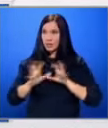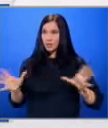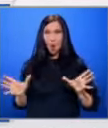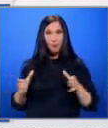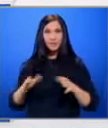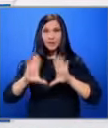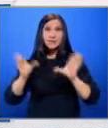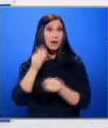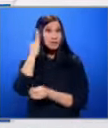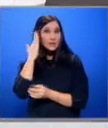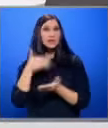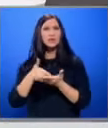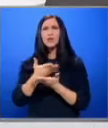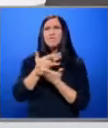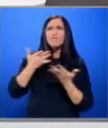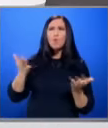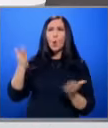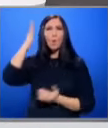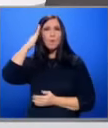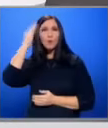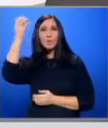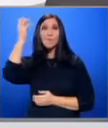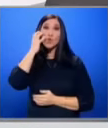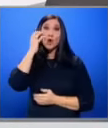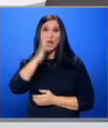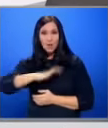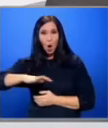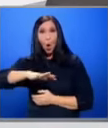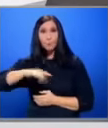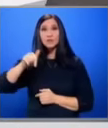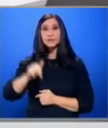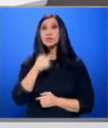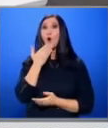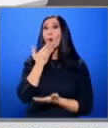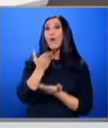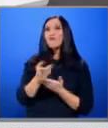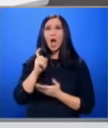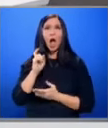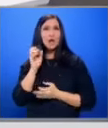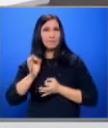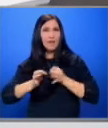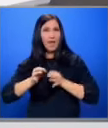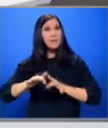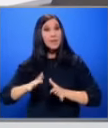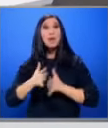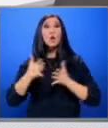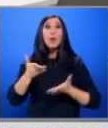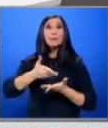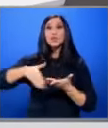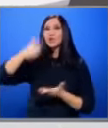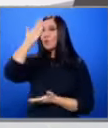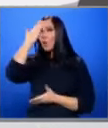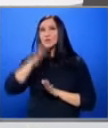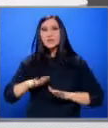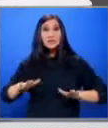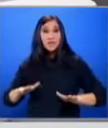Заради многото болни В Бургаска област Днес обявиха грипна епидемия Голяма част от болните са